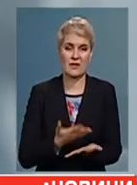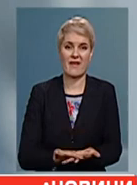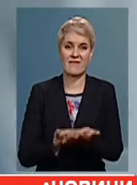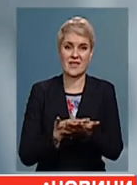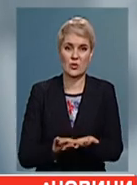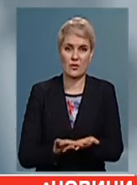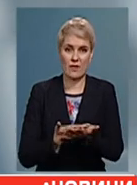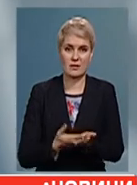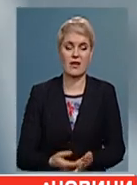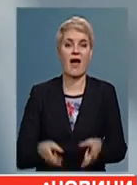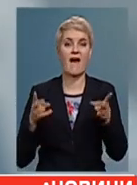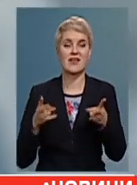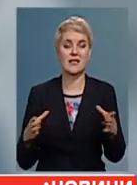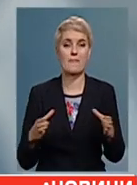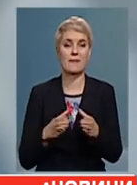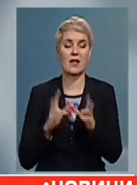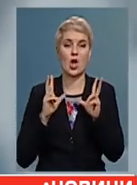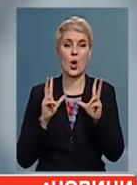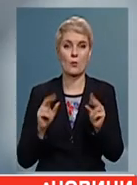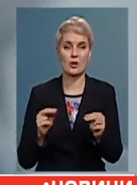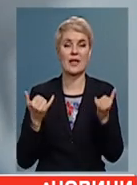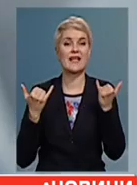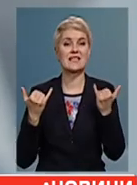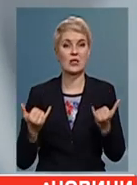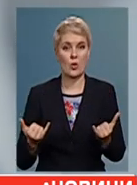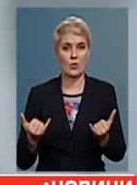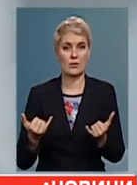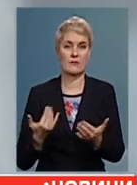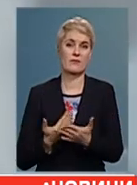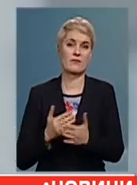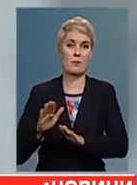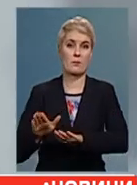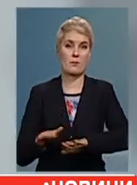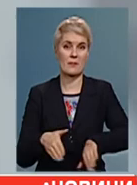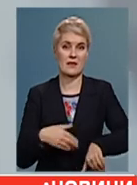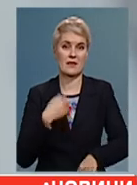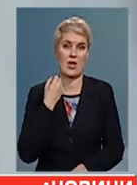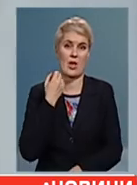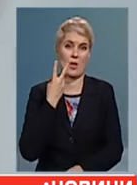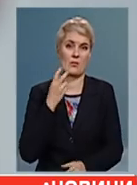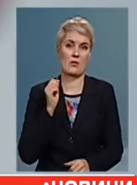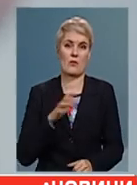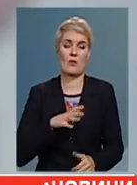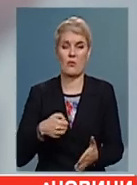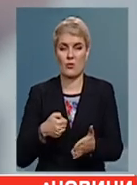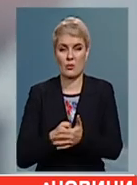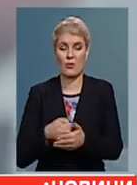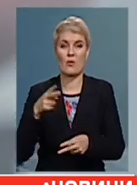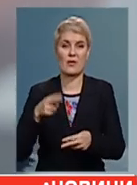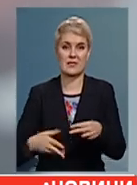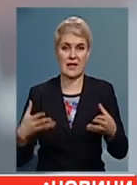Аварійні бригади обіцяють, що сьогодні, десь після обіду, крайній випадок до кінця дня,